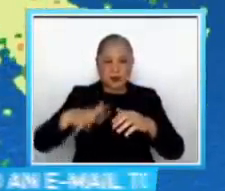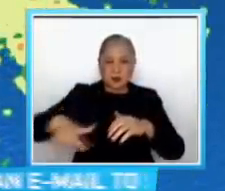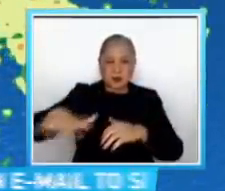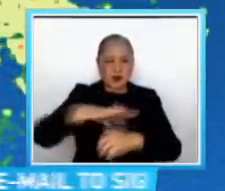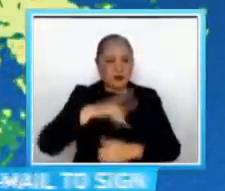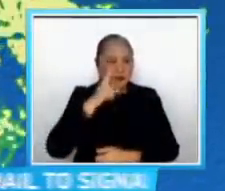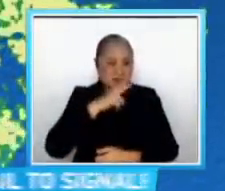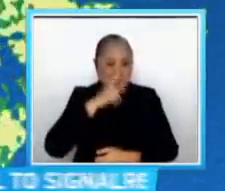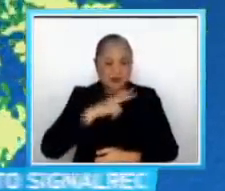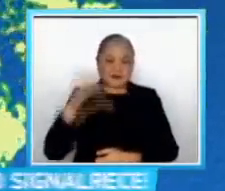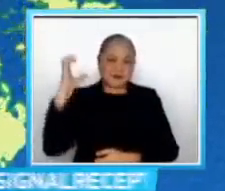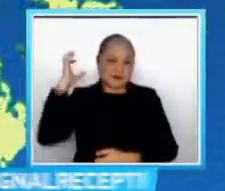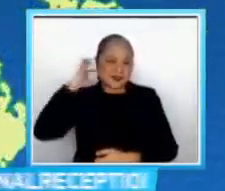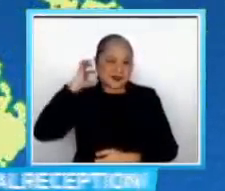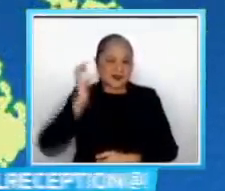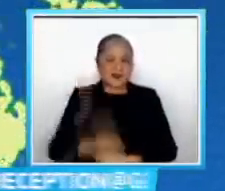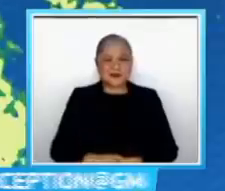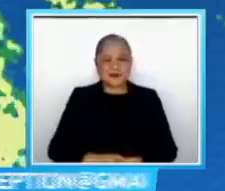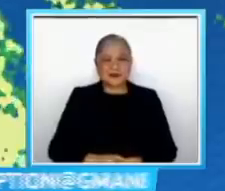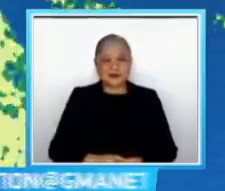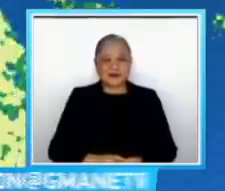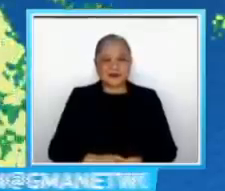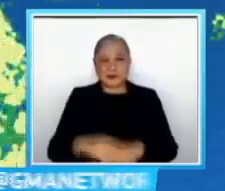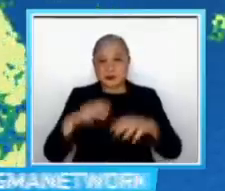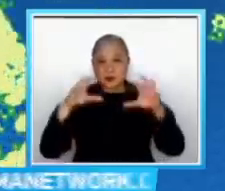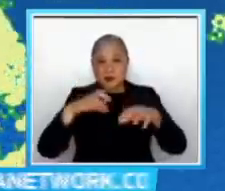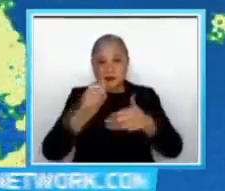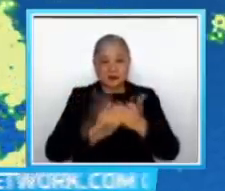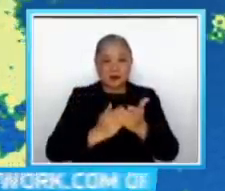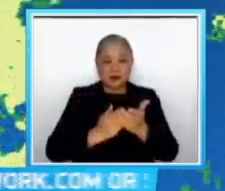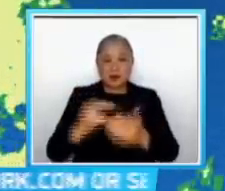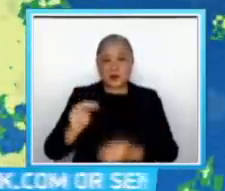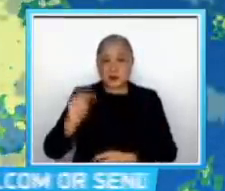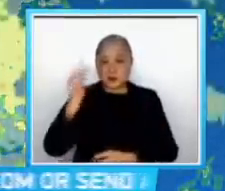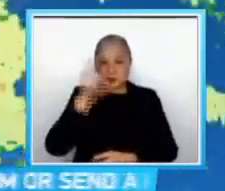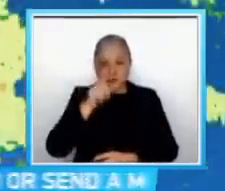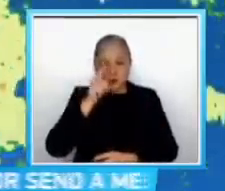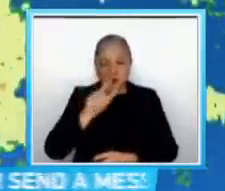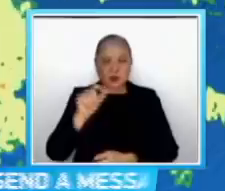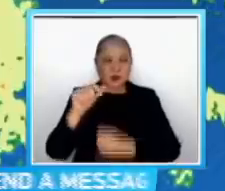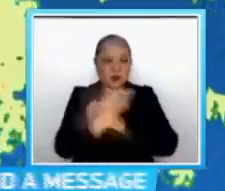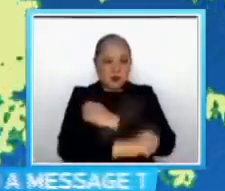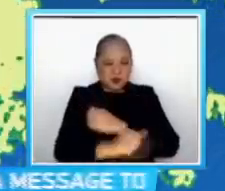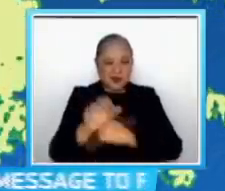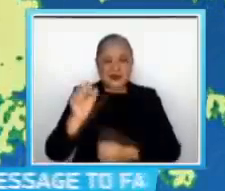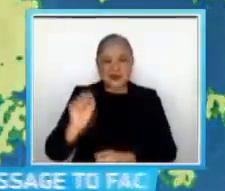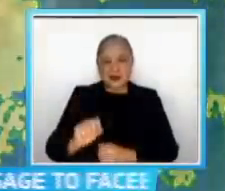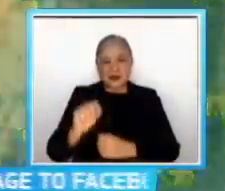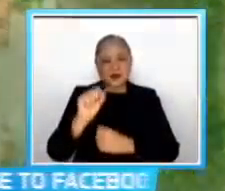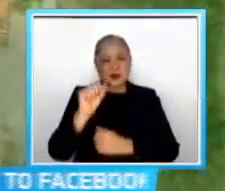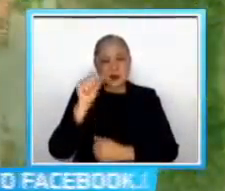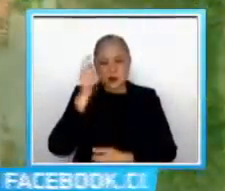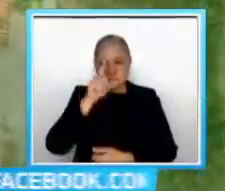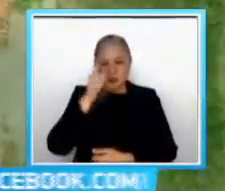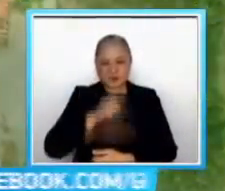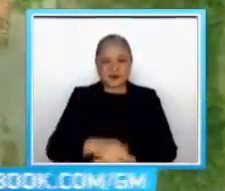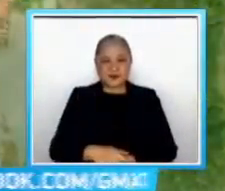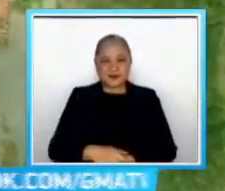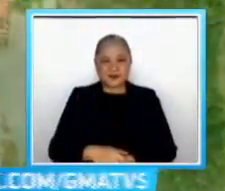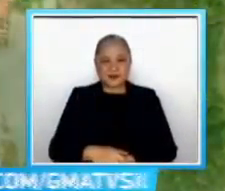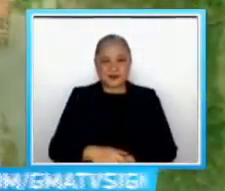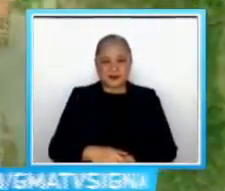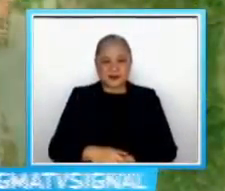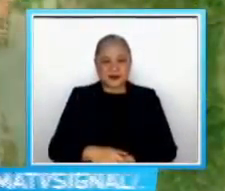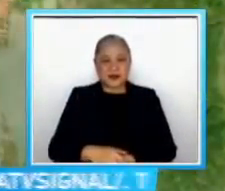Mindanao Uulan din din ang ilang bahagi ng Northern Luzon, Aurora at Southern Luzon Mababa naman ang tsyansa ng ulan